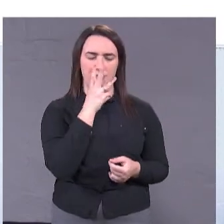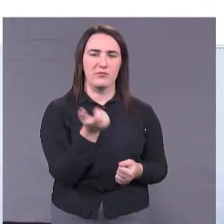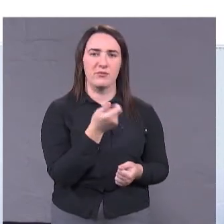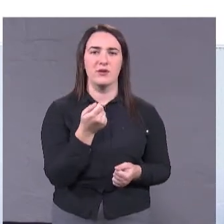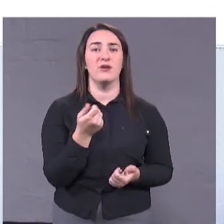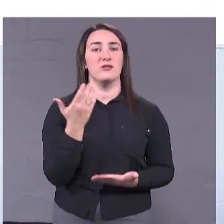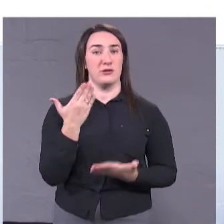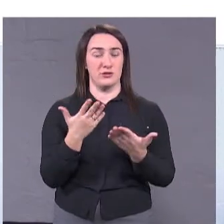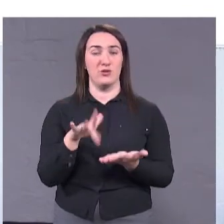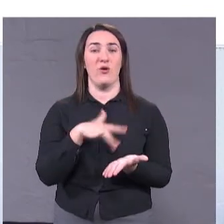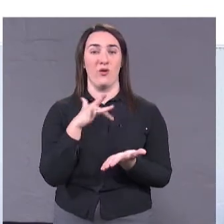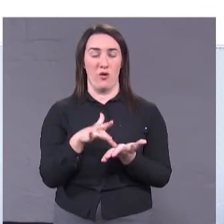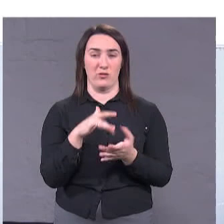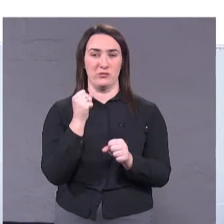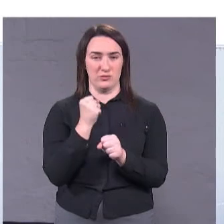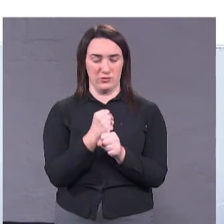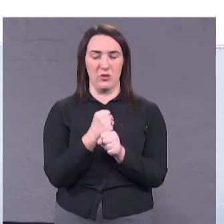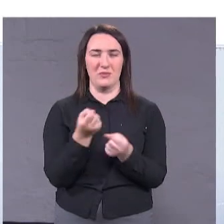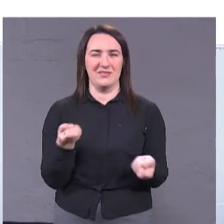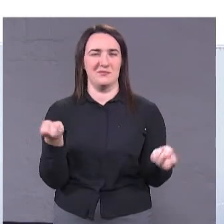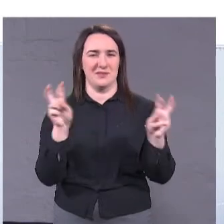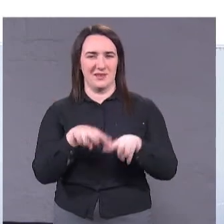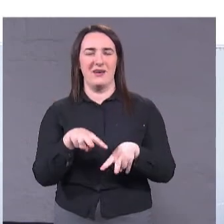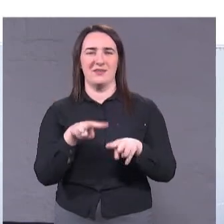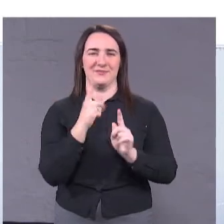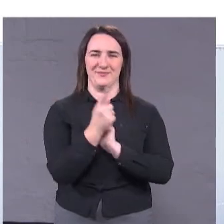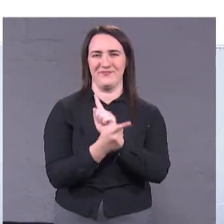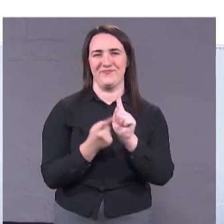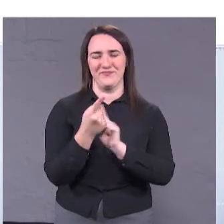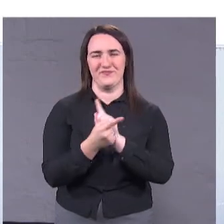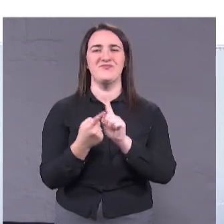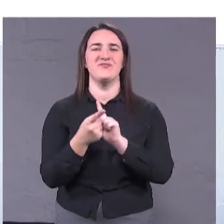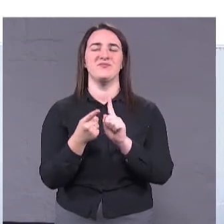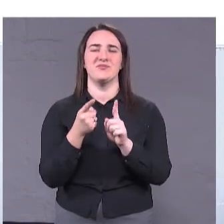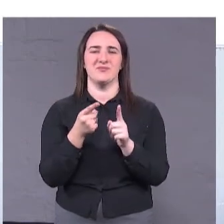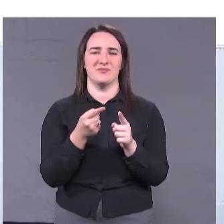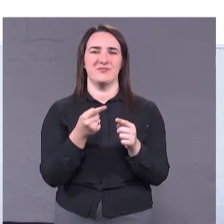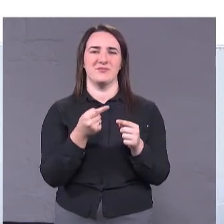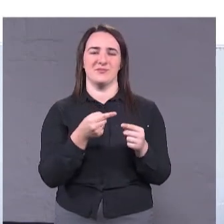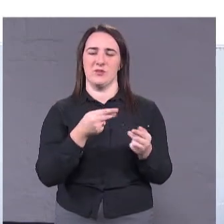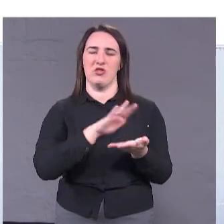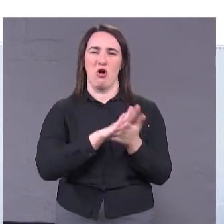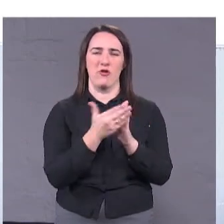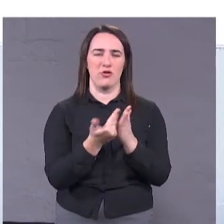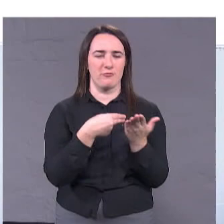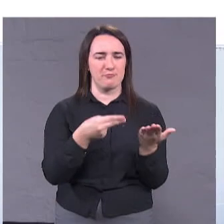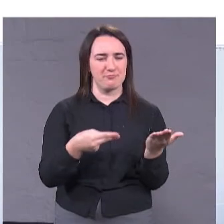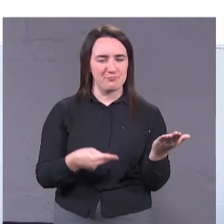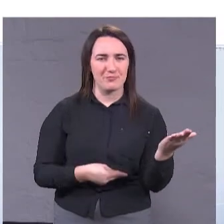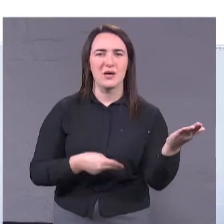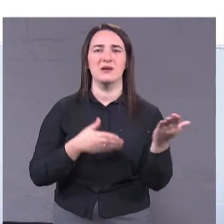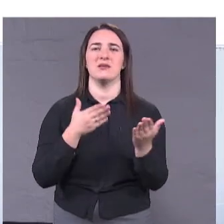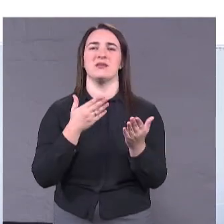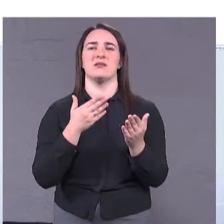зробить определенні реорганізування определенних служб, підпишет договора з